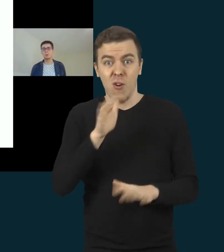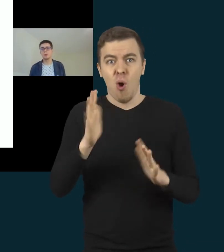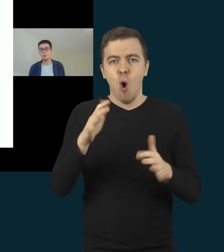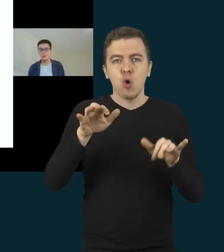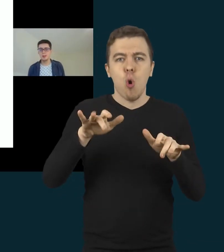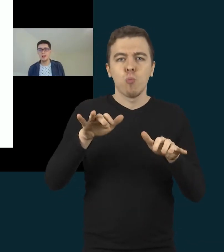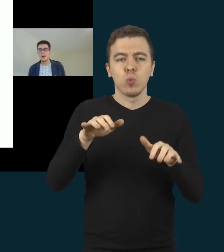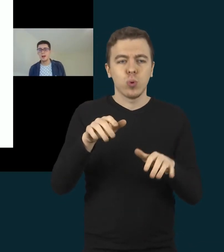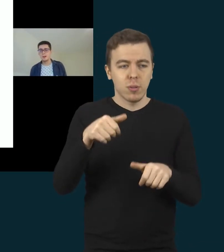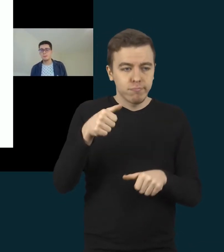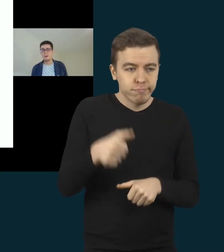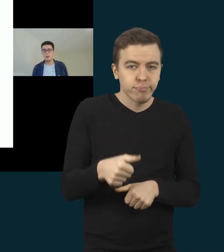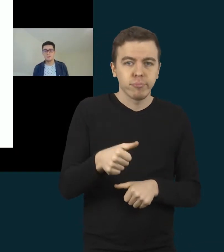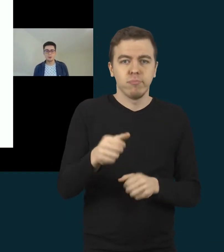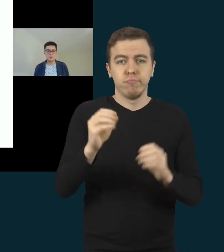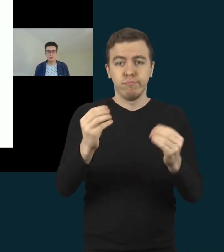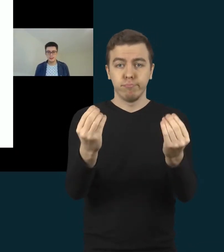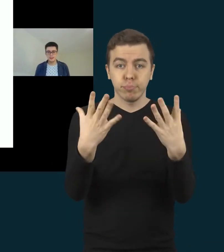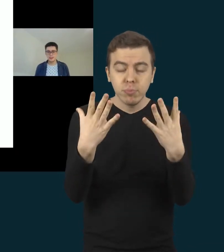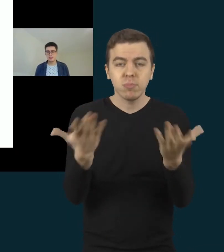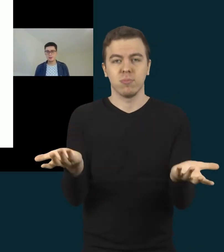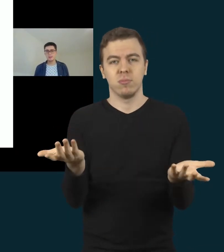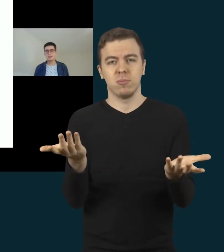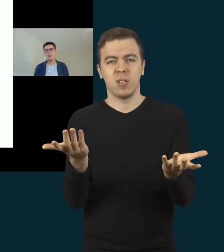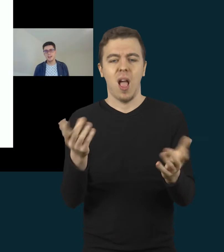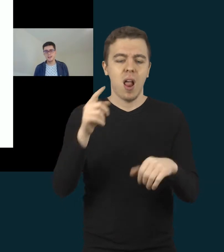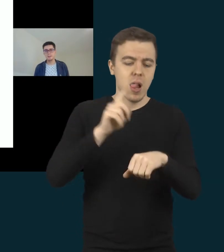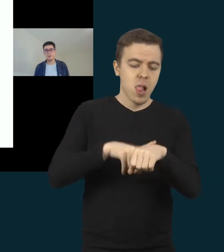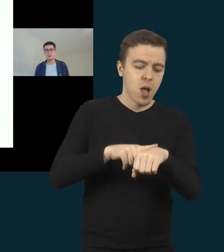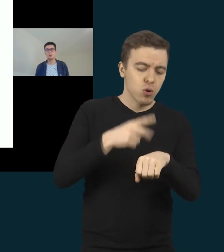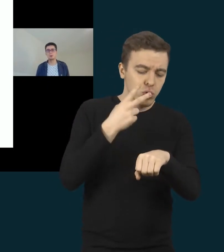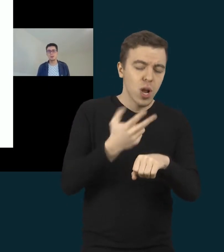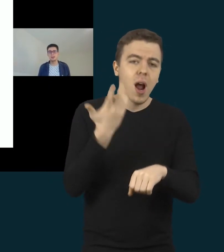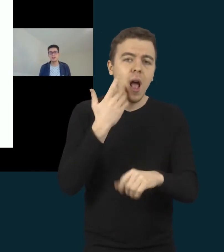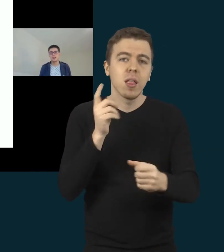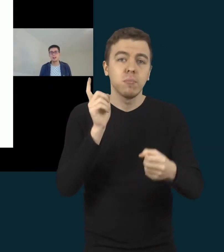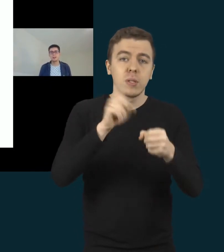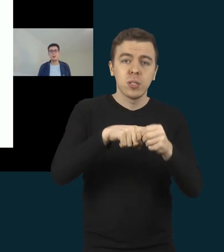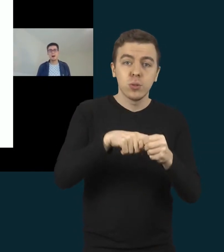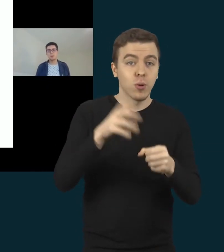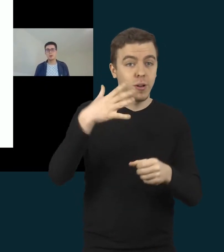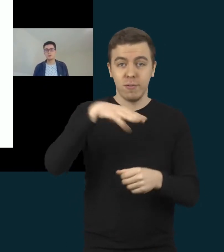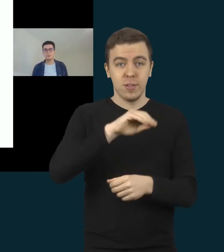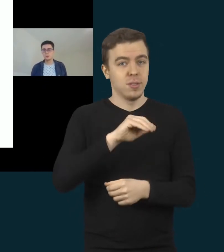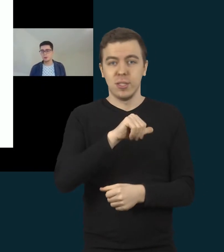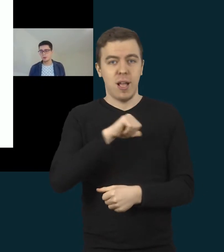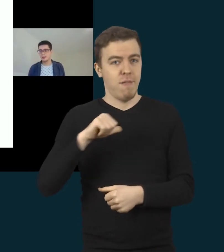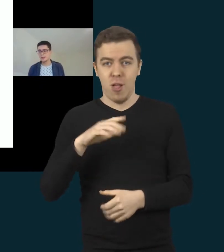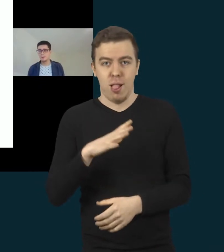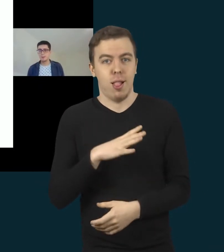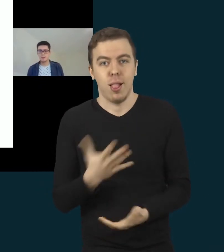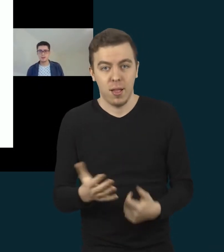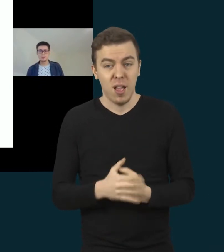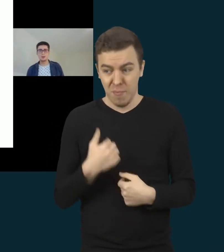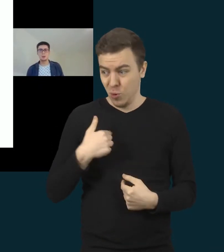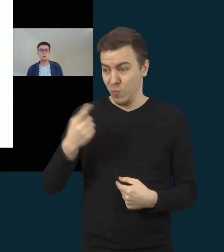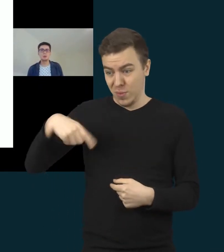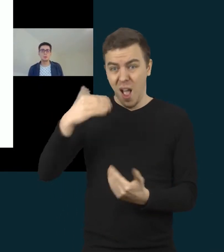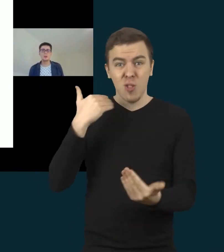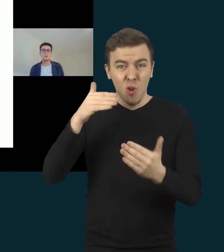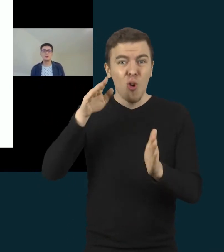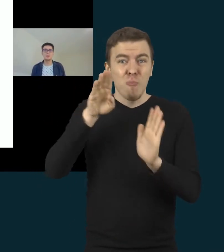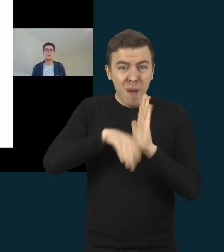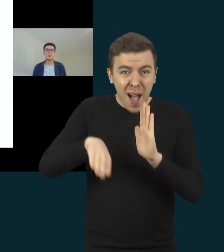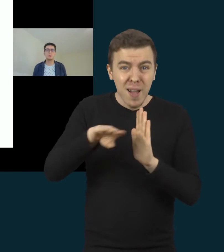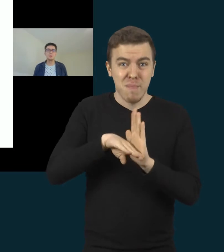kompiuterį arba pažiūrėti į laikrodį, kada reikia prisijungti į pamoką. Tačiau mums atrodo, kad yra paprasta, tačiau mūsų